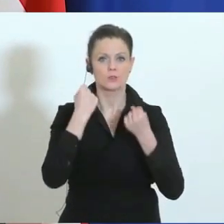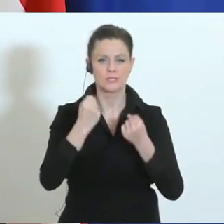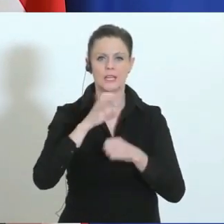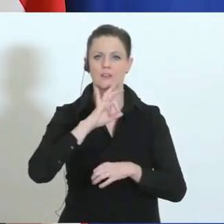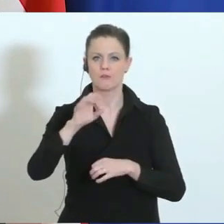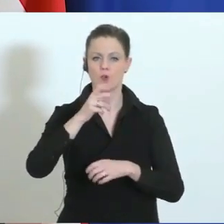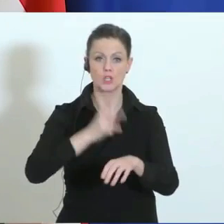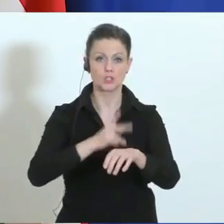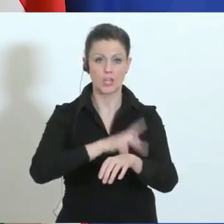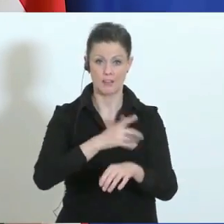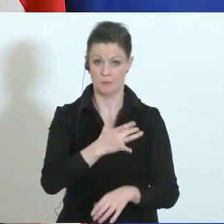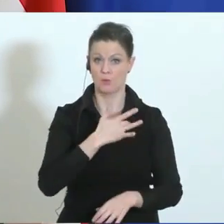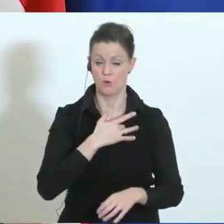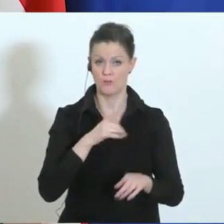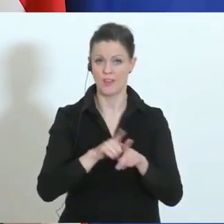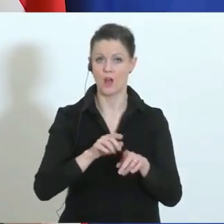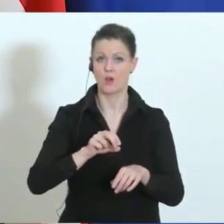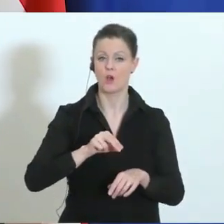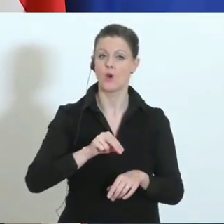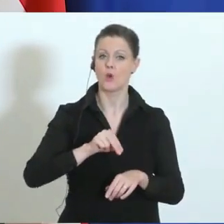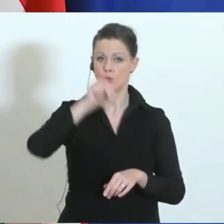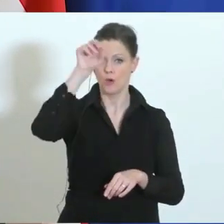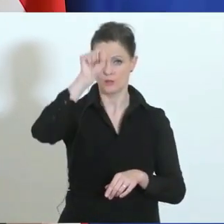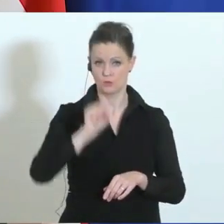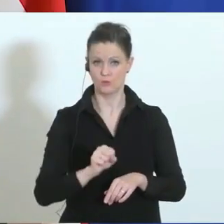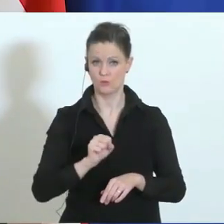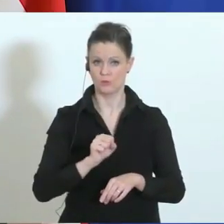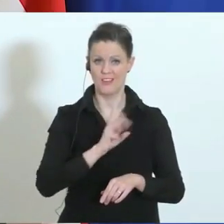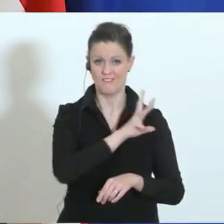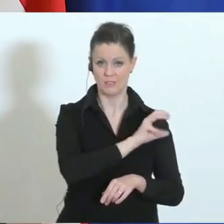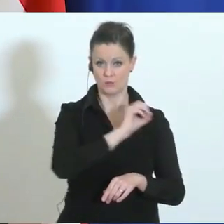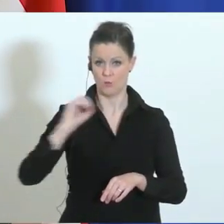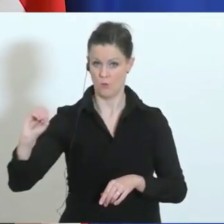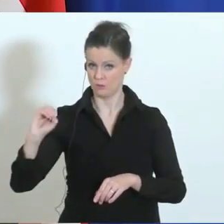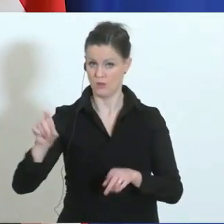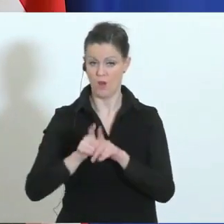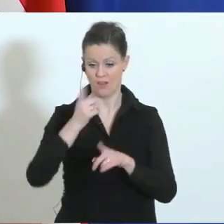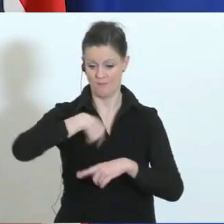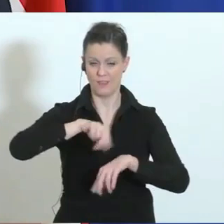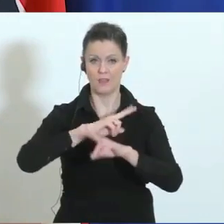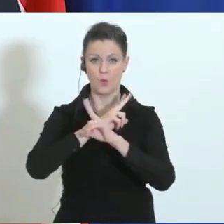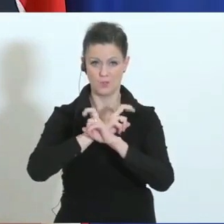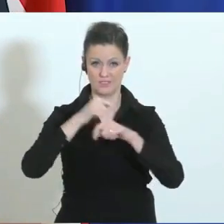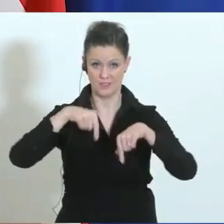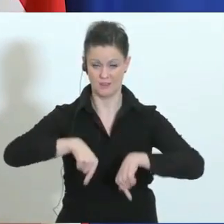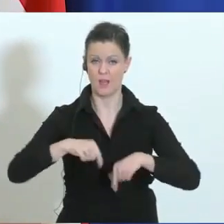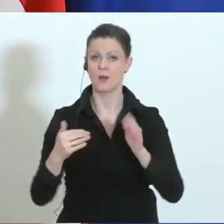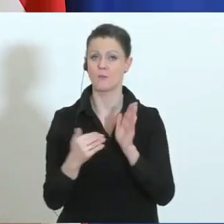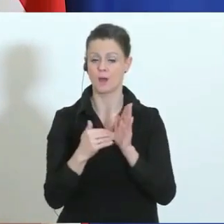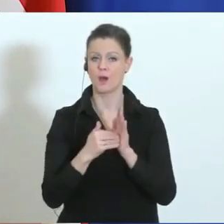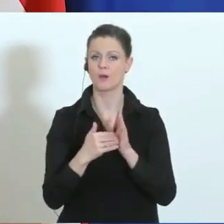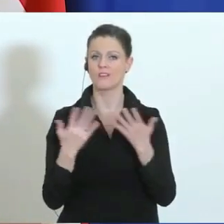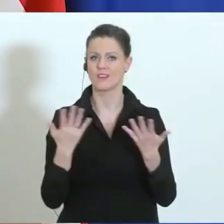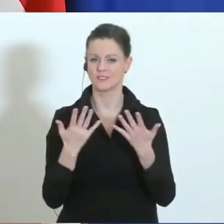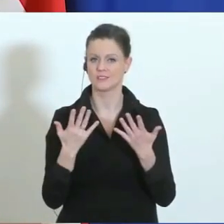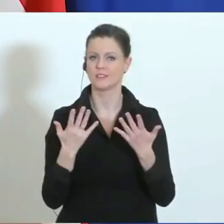sondern eben in der Nord und Südverbindung oder West- und Ost, sondern genauso auch für uns in Österreich, damit das nämlich nach